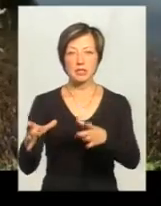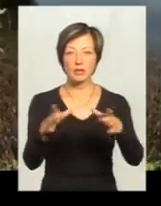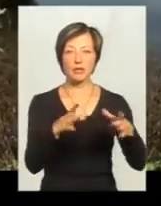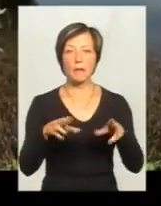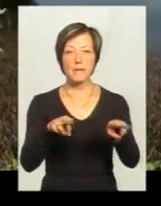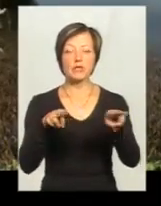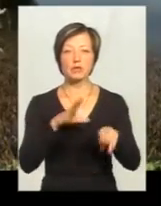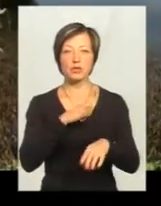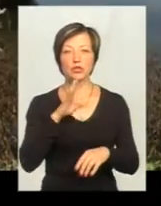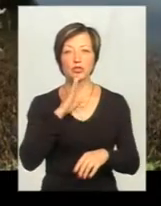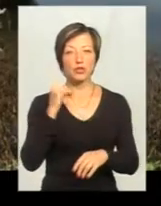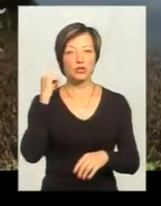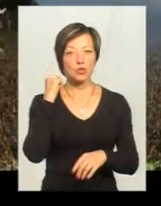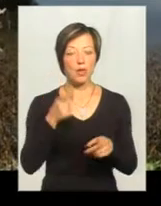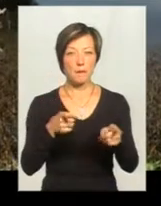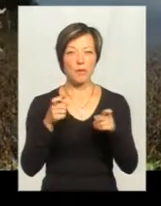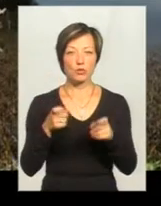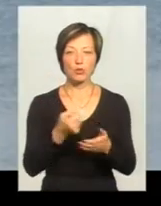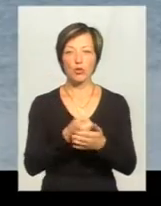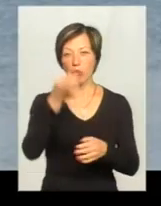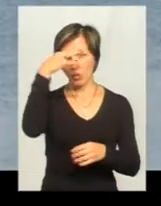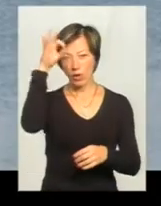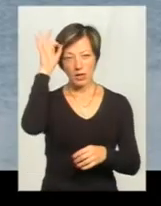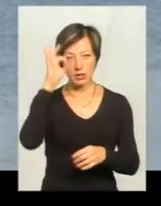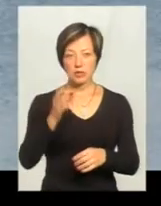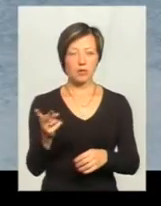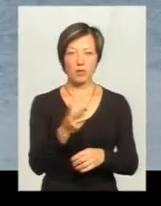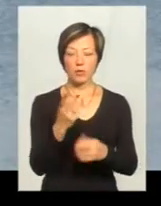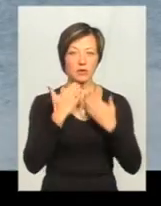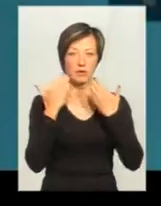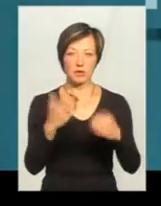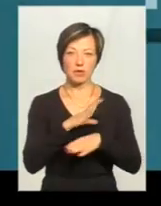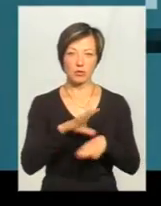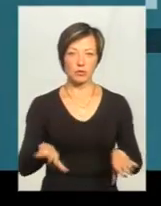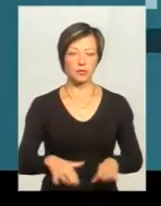мисливці. Жінка чула постріли. До поліції ні вона, ні Сергій Пальохі не зверталися.